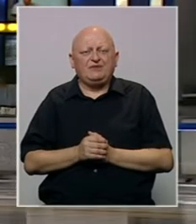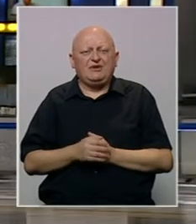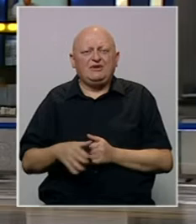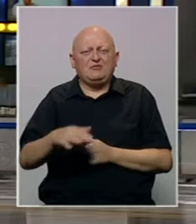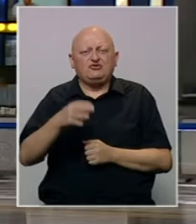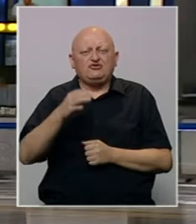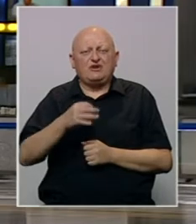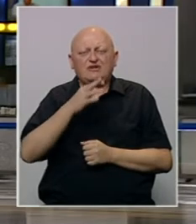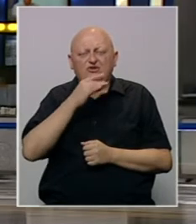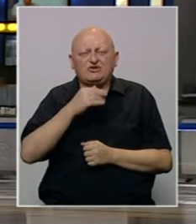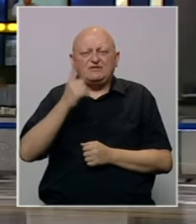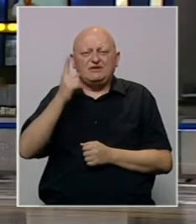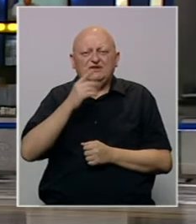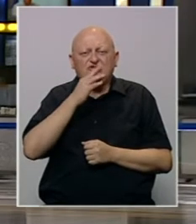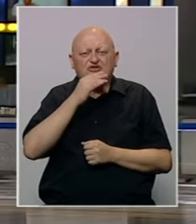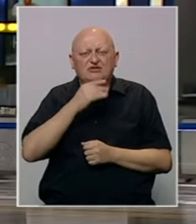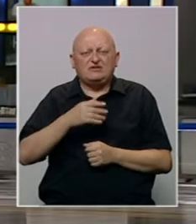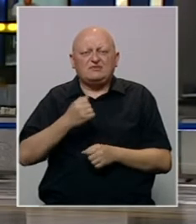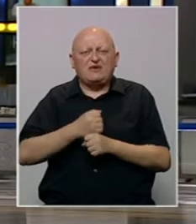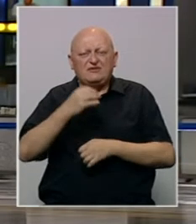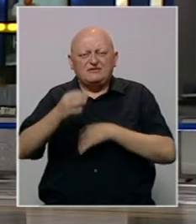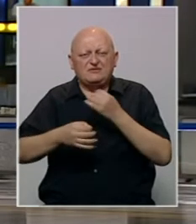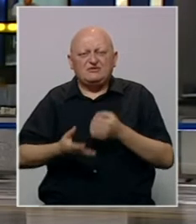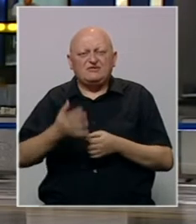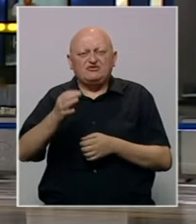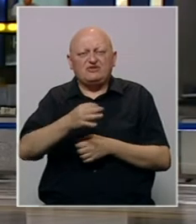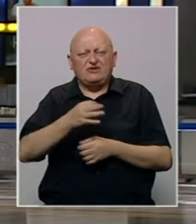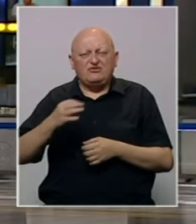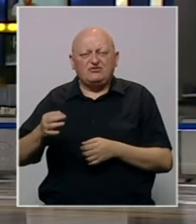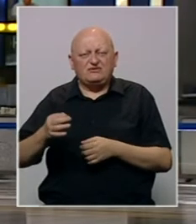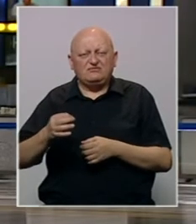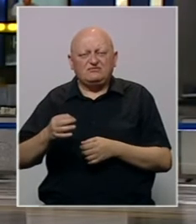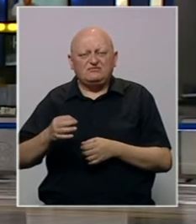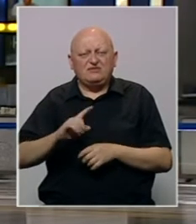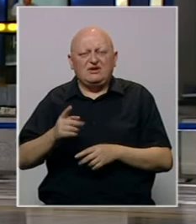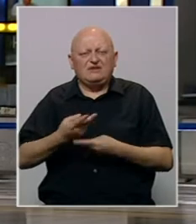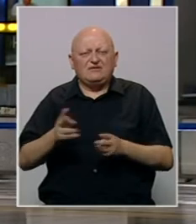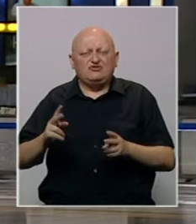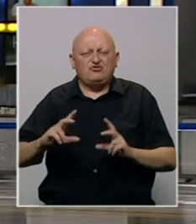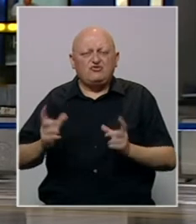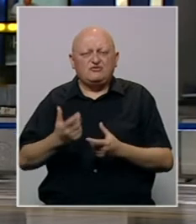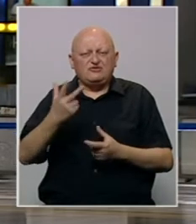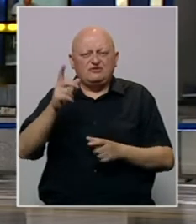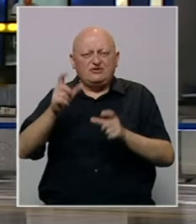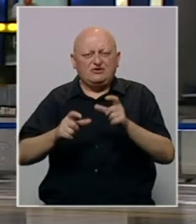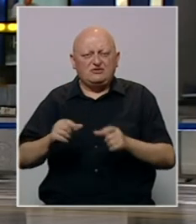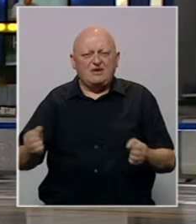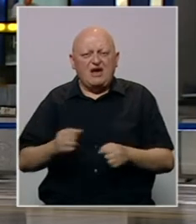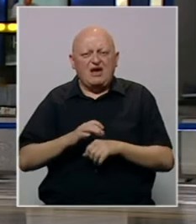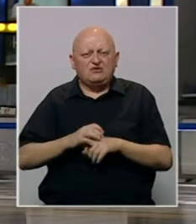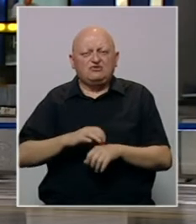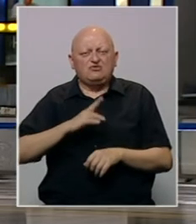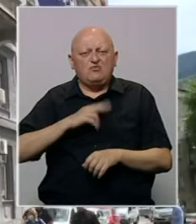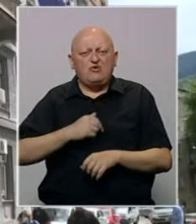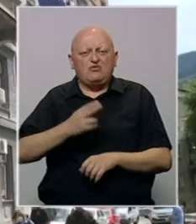Na području kantona Sarajevo i istočnog Sarajeva izvršeni su pretresi na više lokacija, nezvanično uhapšene su tri osobe.